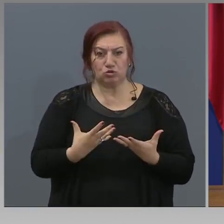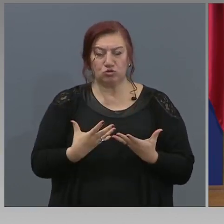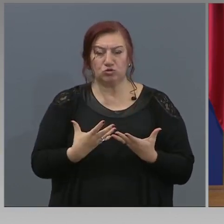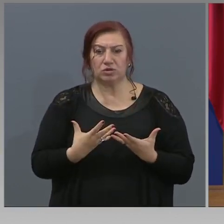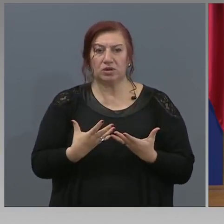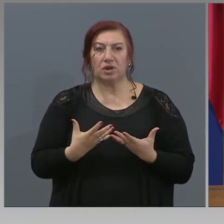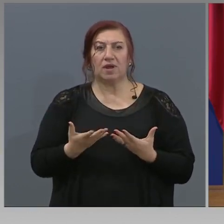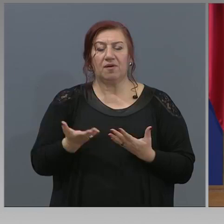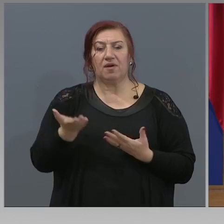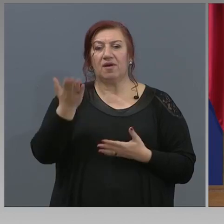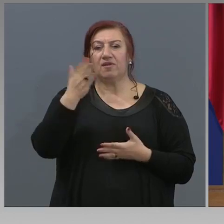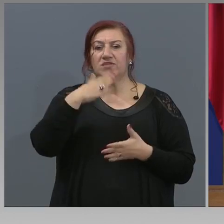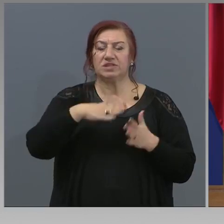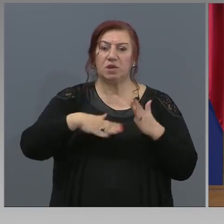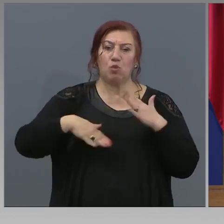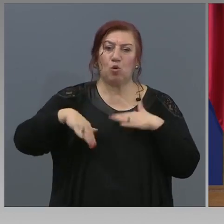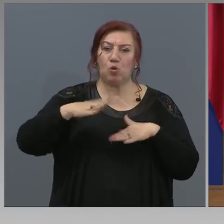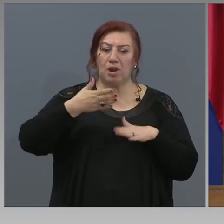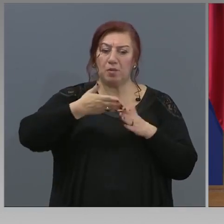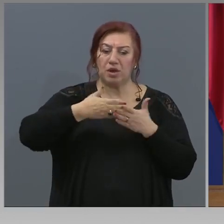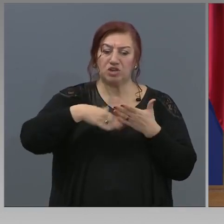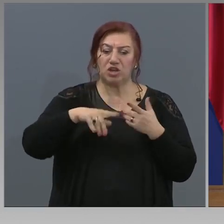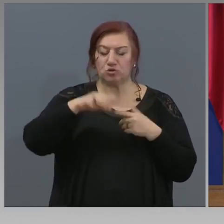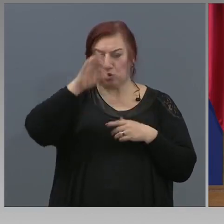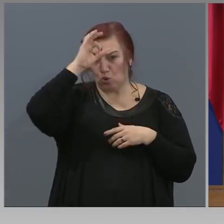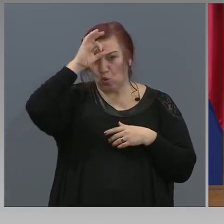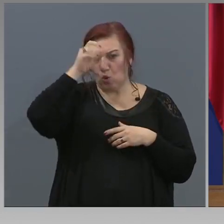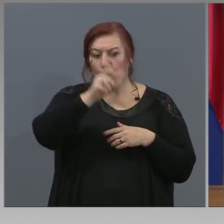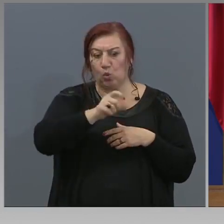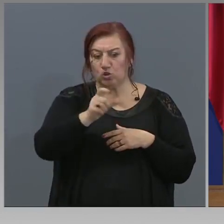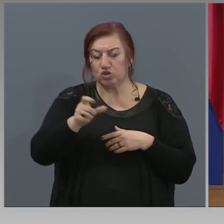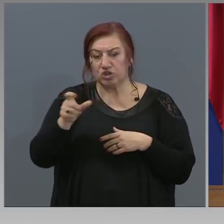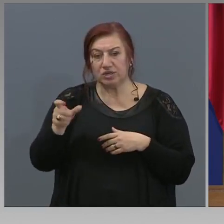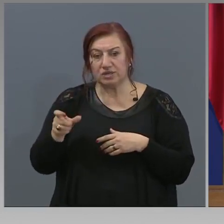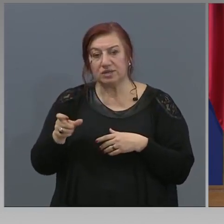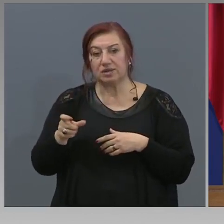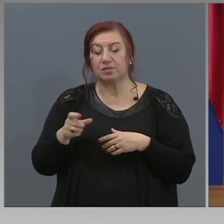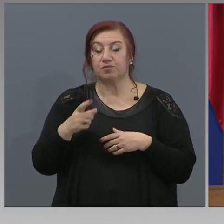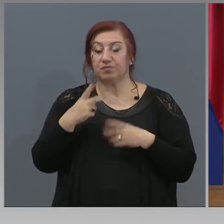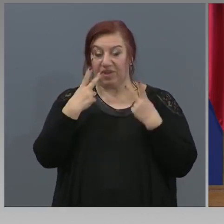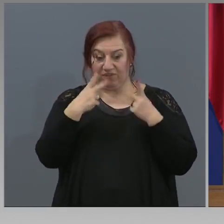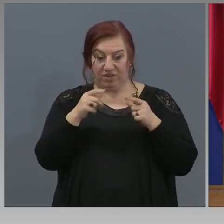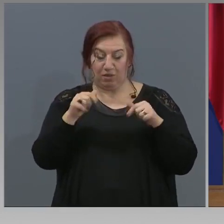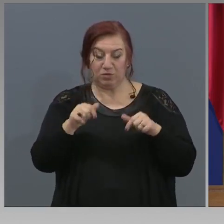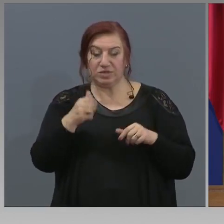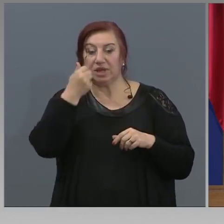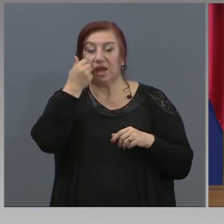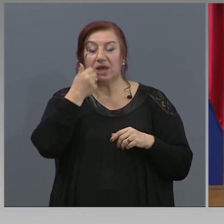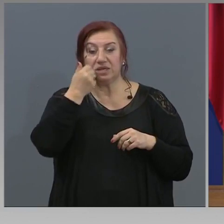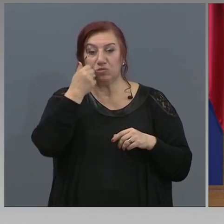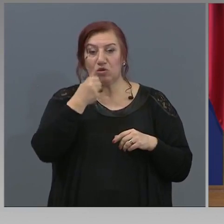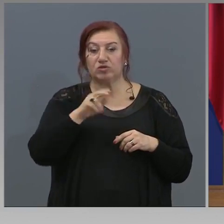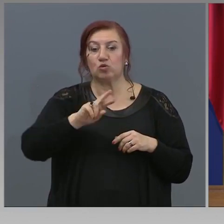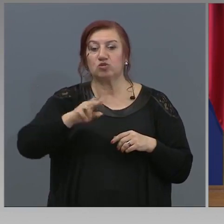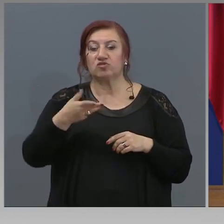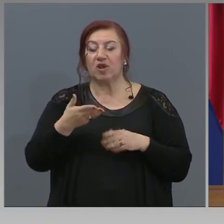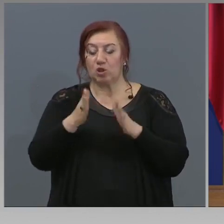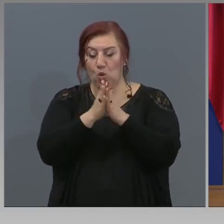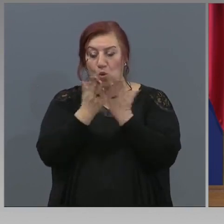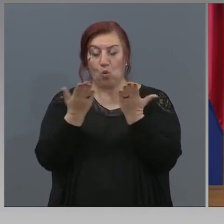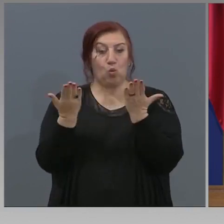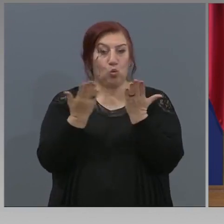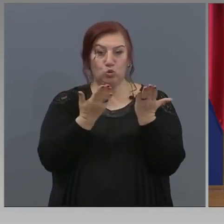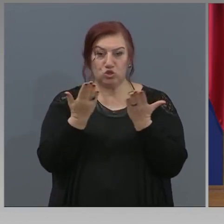все по-голяма част от учениците се видя и сега ползват, освен учебника,